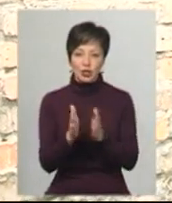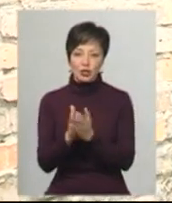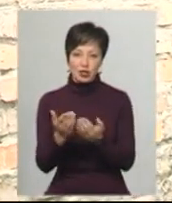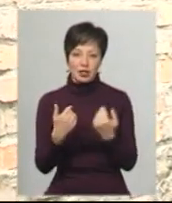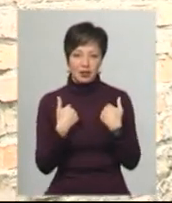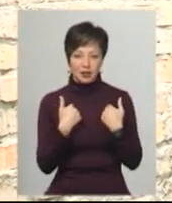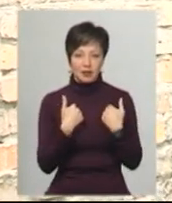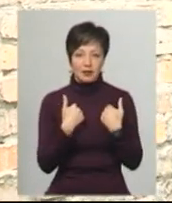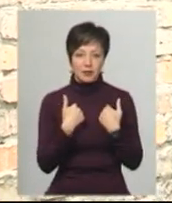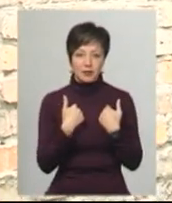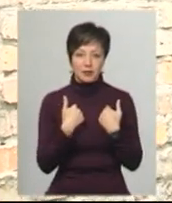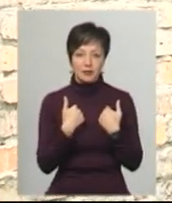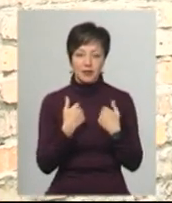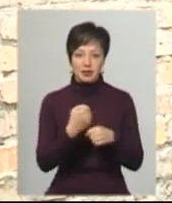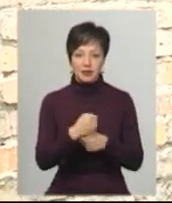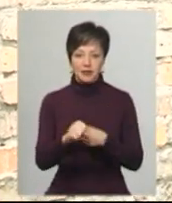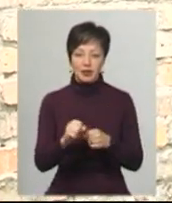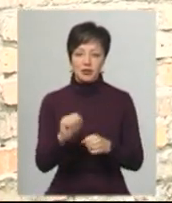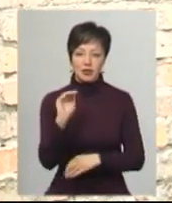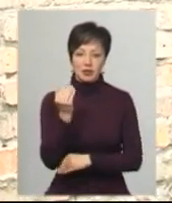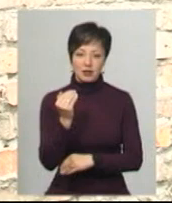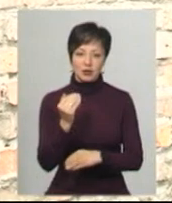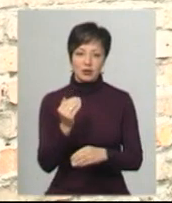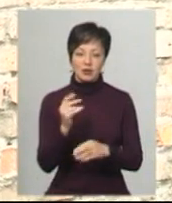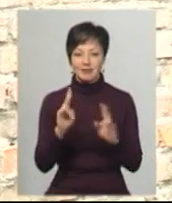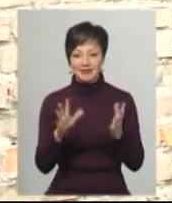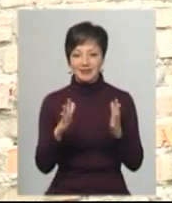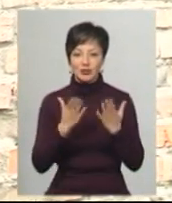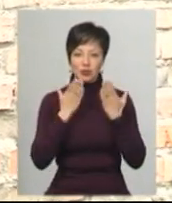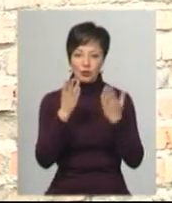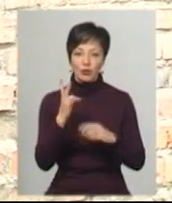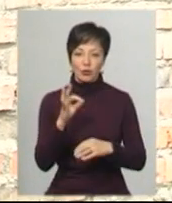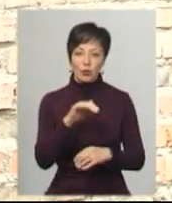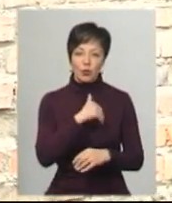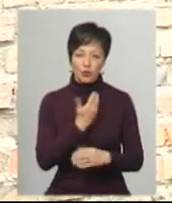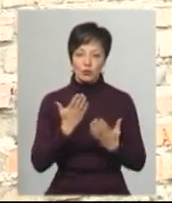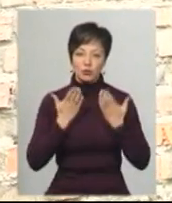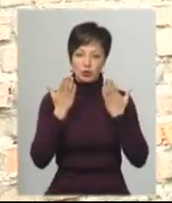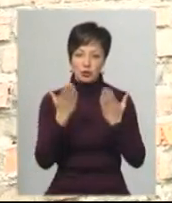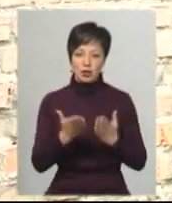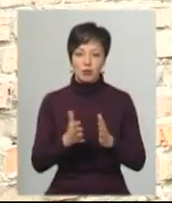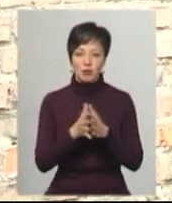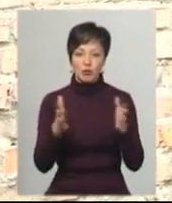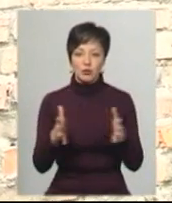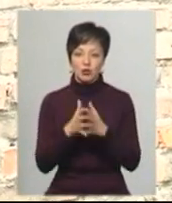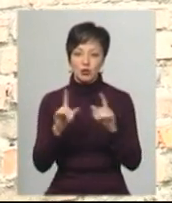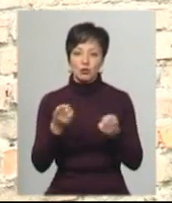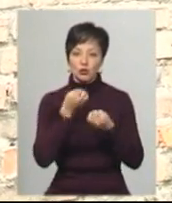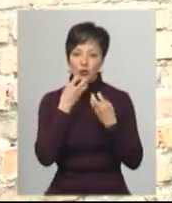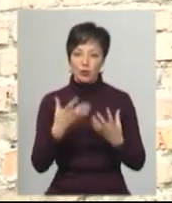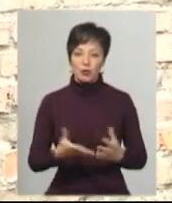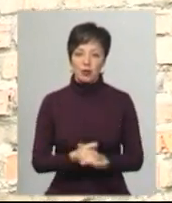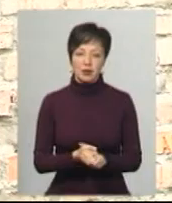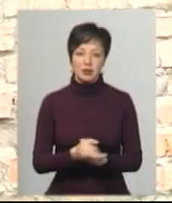я заставляю свою дитину, вона не дуже цей, але я хочу, щоб вона читала побільше. Це дуже добре,